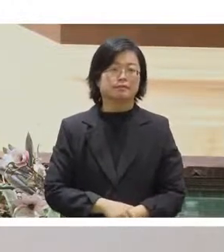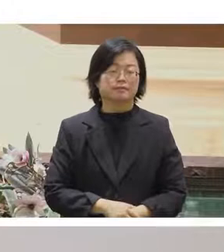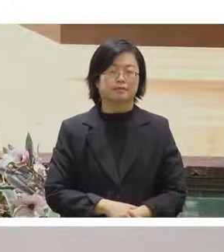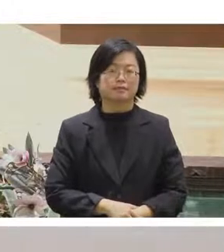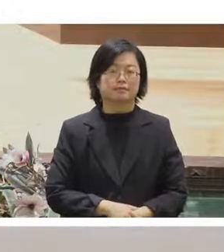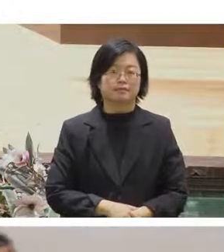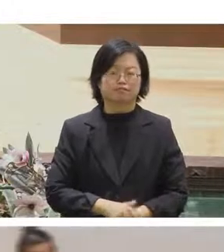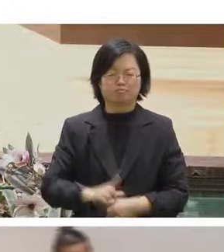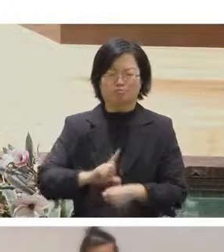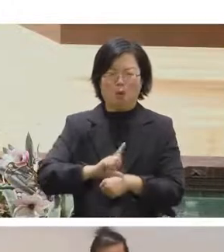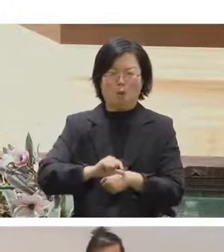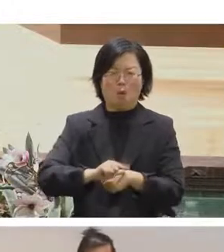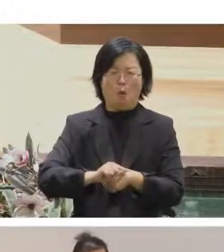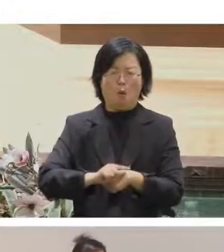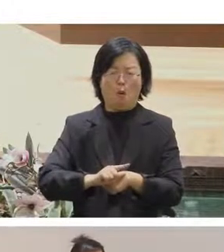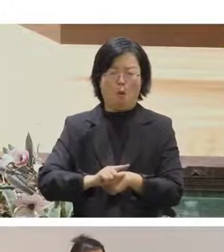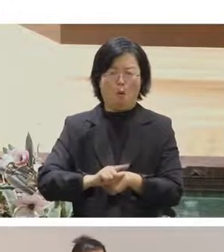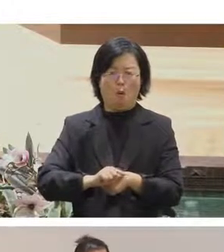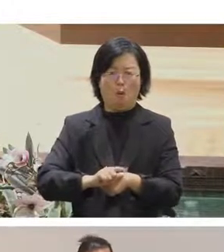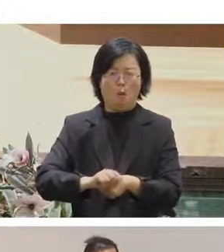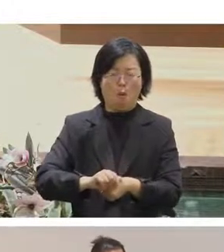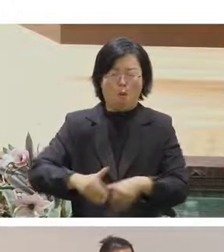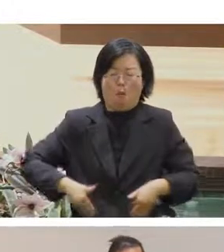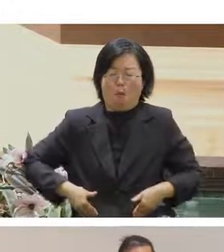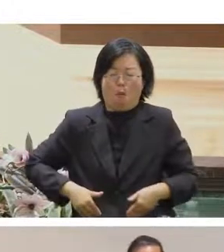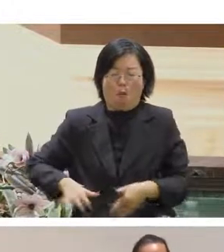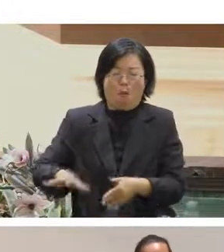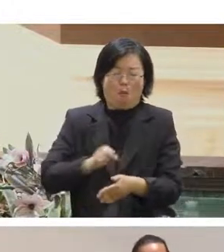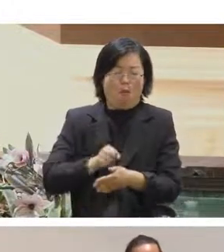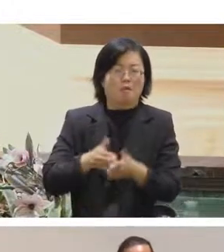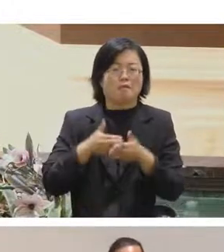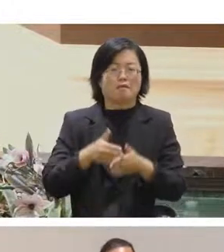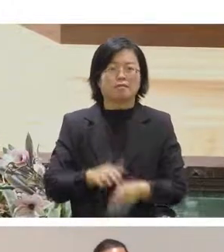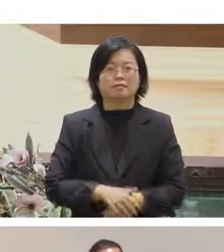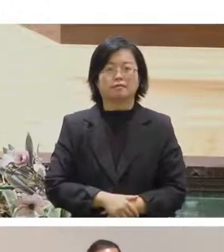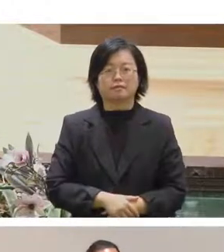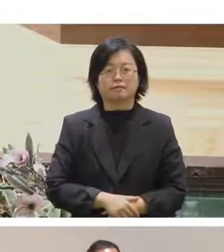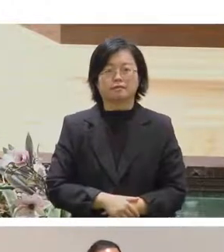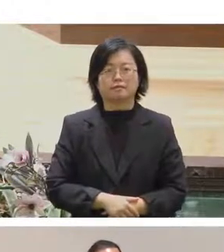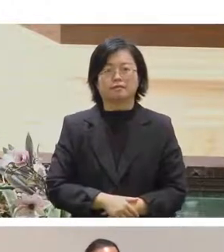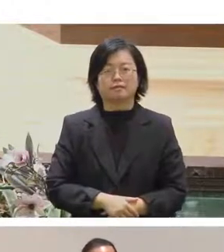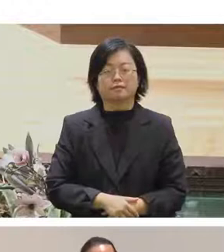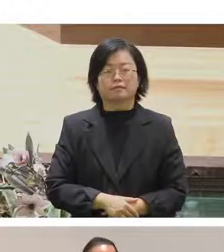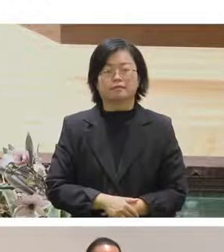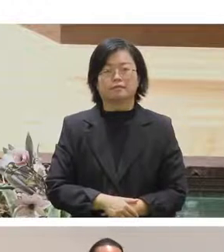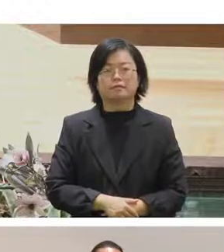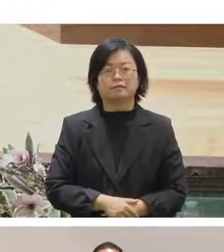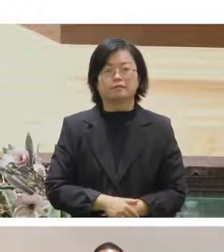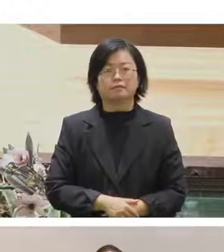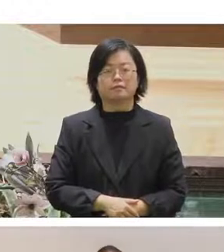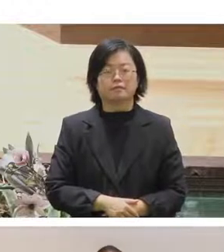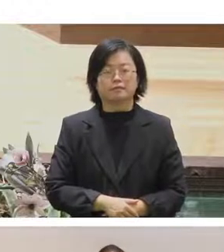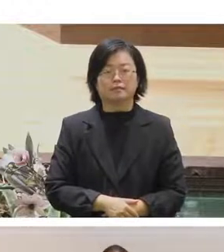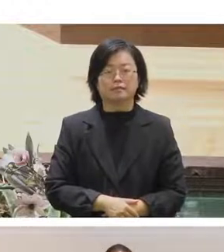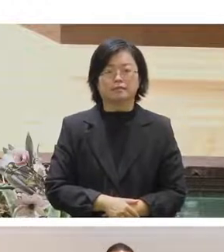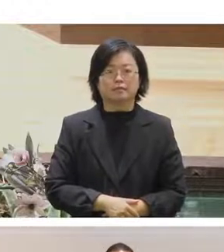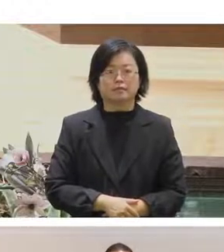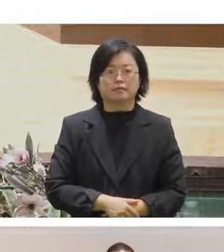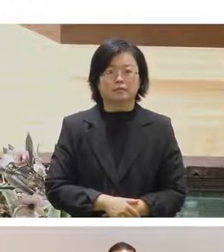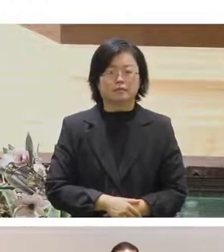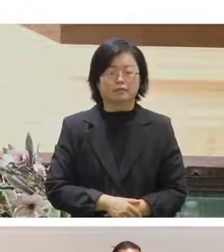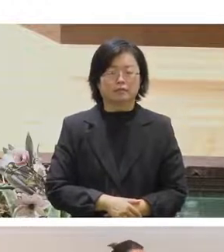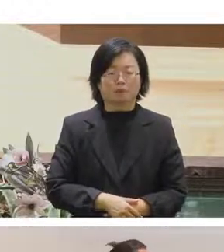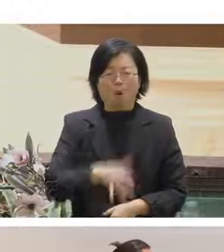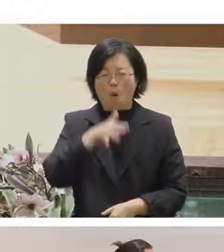好時間緊迫來趕火車好大家好我是T-Mark那我的關鍵字的話是網頁後段的工程知道我最近非常喜歡看書